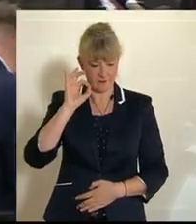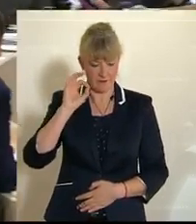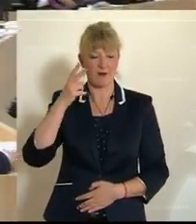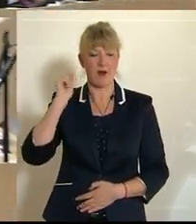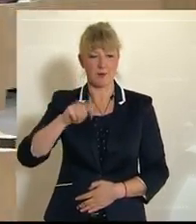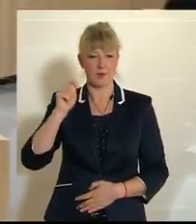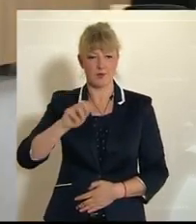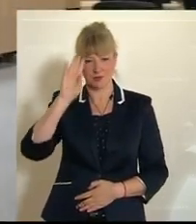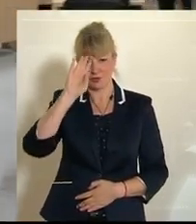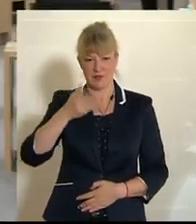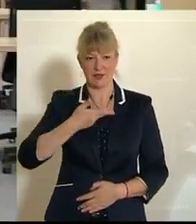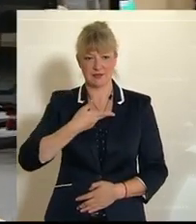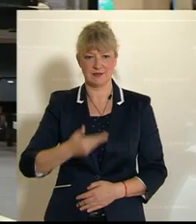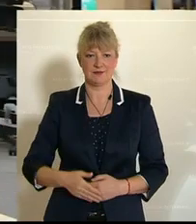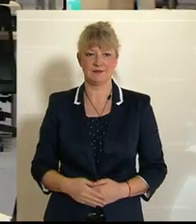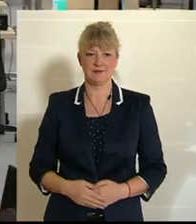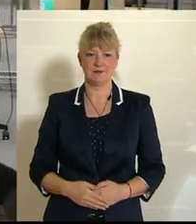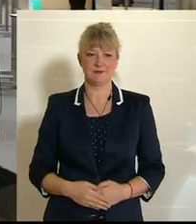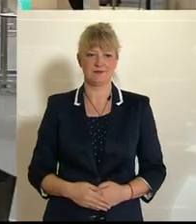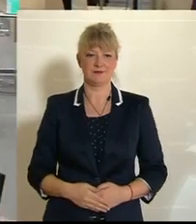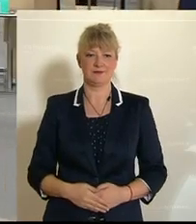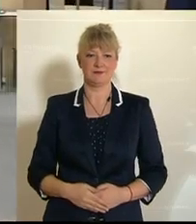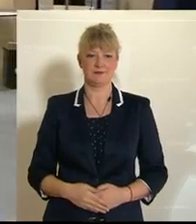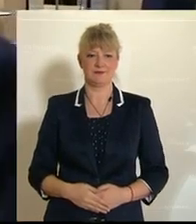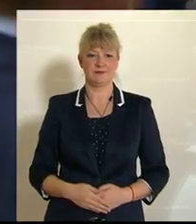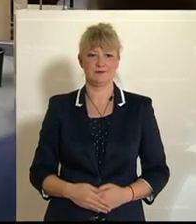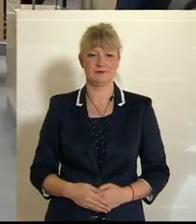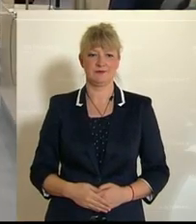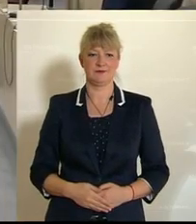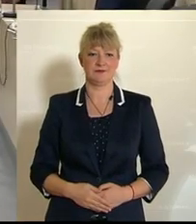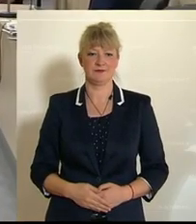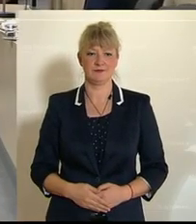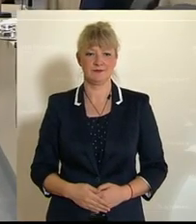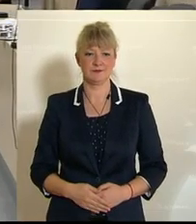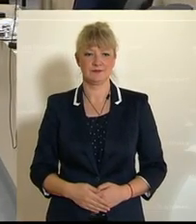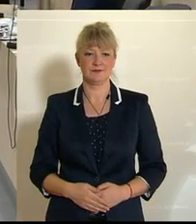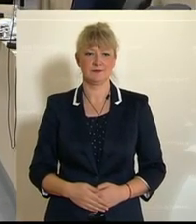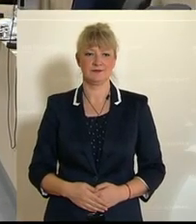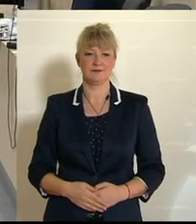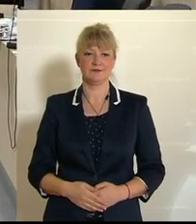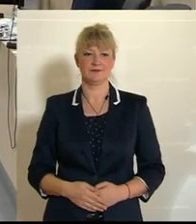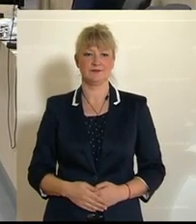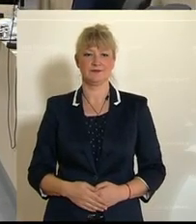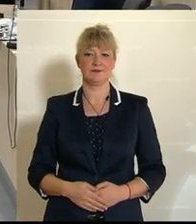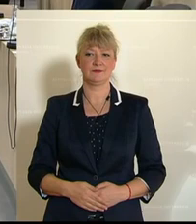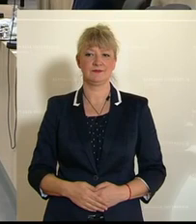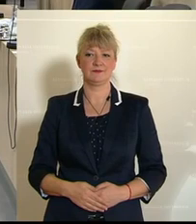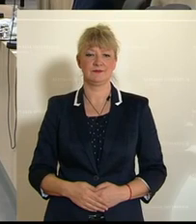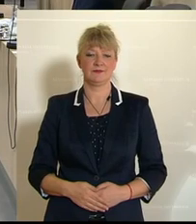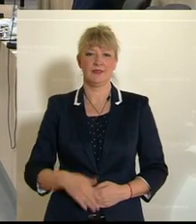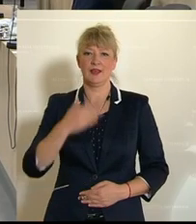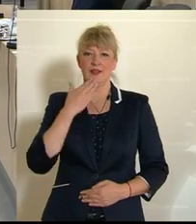Gesundheit. All die Anträge, die jetzt eingebracht werden, die gestern und vorgestern eingebracht wurden, die werden heute am Abend in der großen Budgetabstimmung